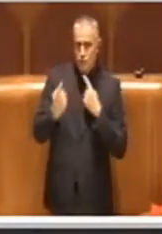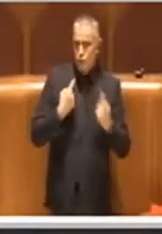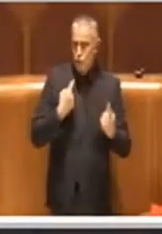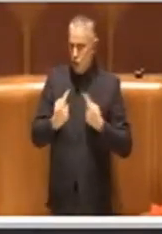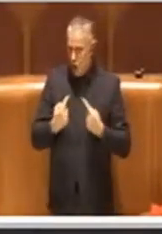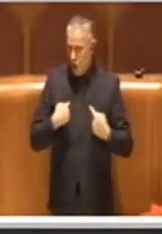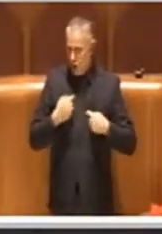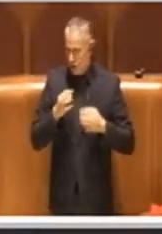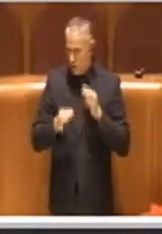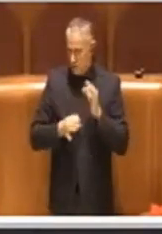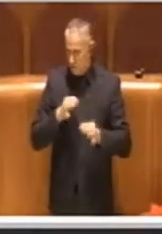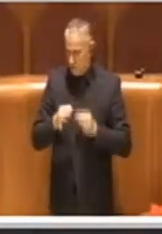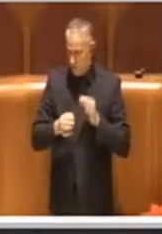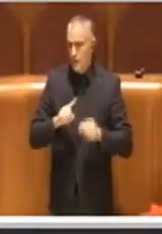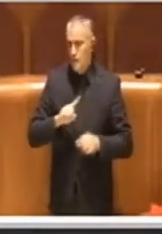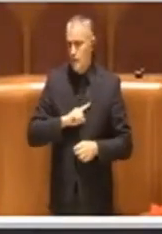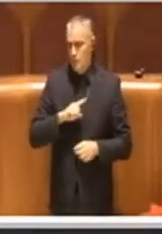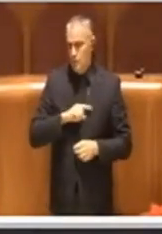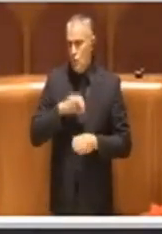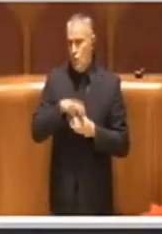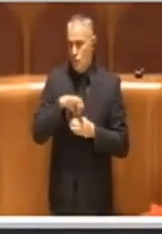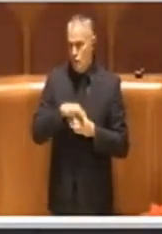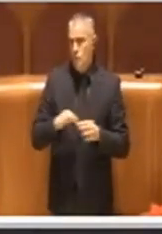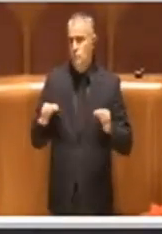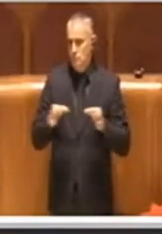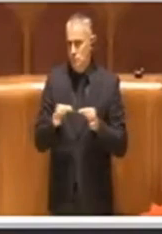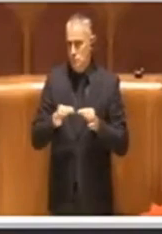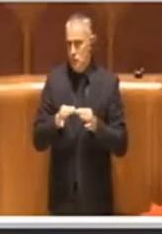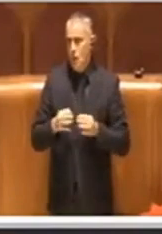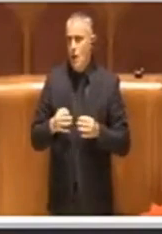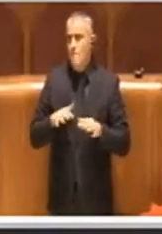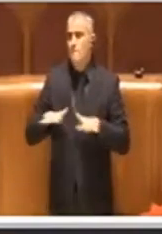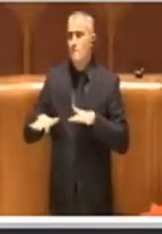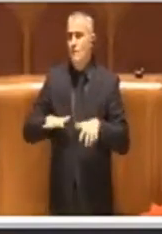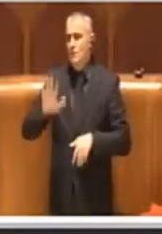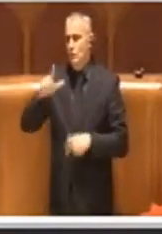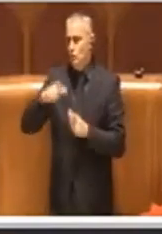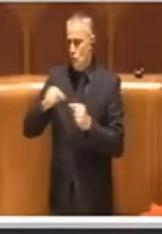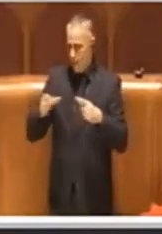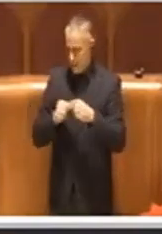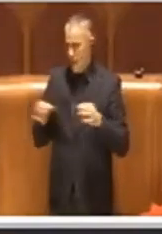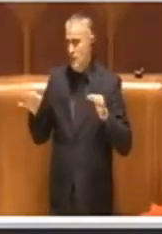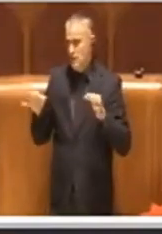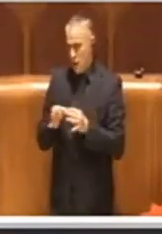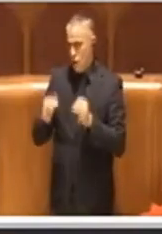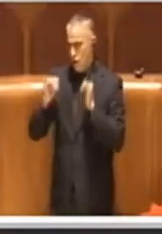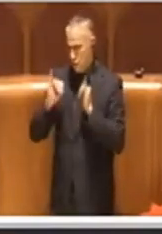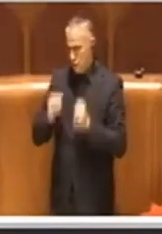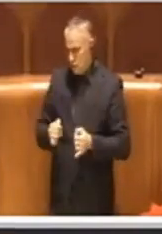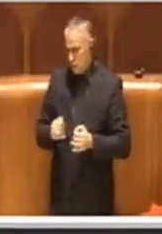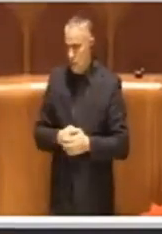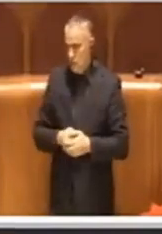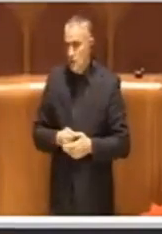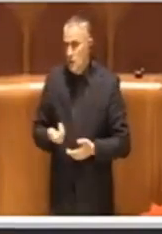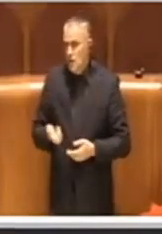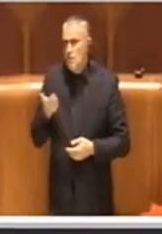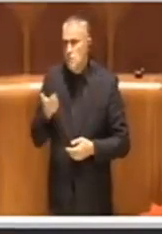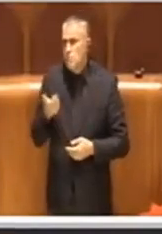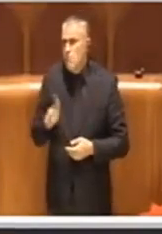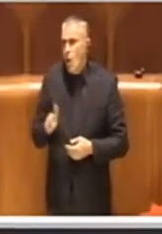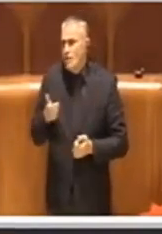dare il voto favorevole del Movimento 5 Stelle a questa mozione per motivi molto